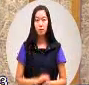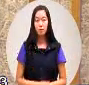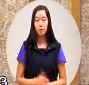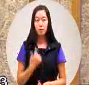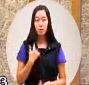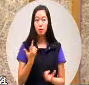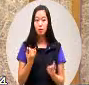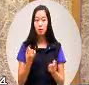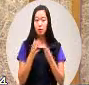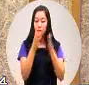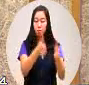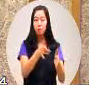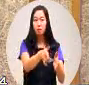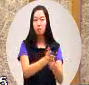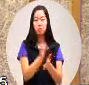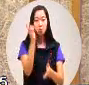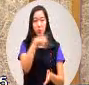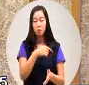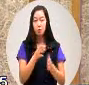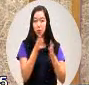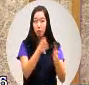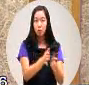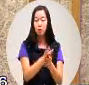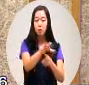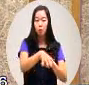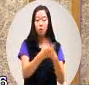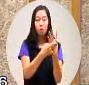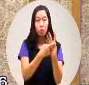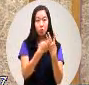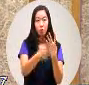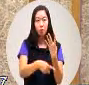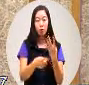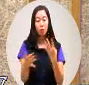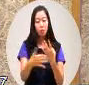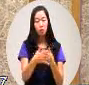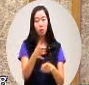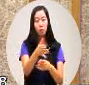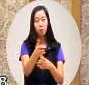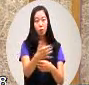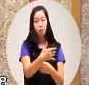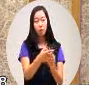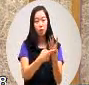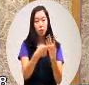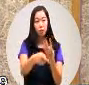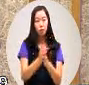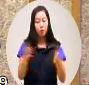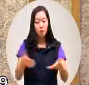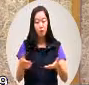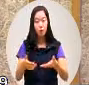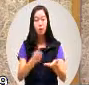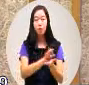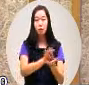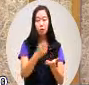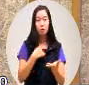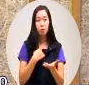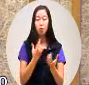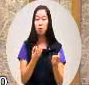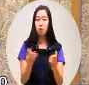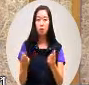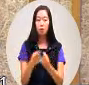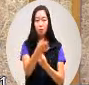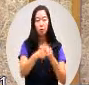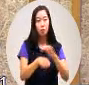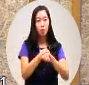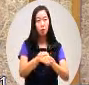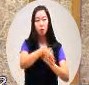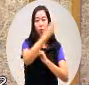从事不得从事农业渔业还有畜牧业的开垦使用所以等于是他违反三